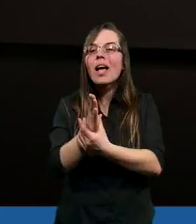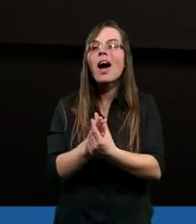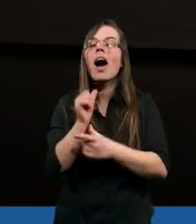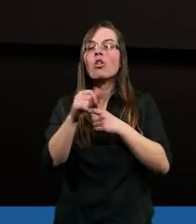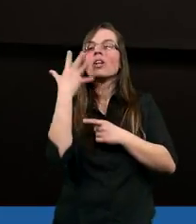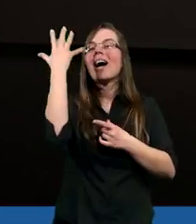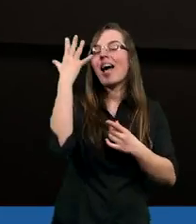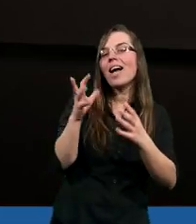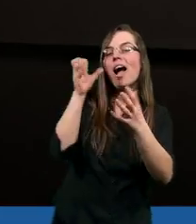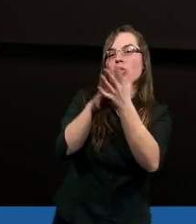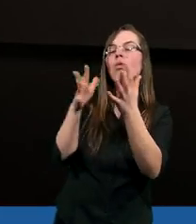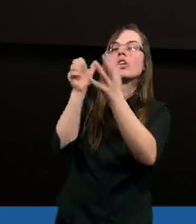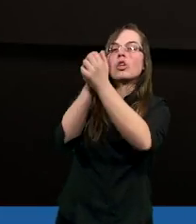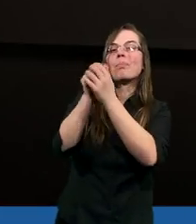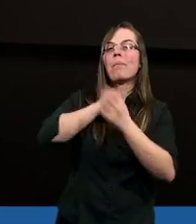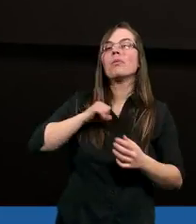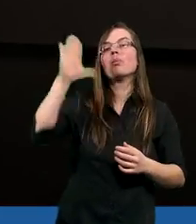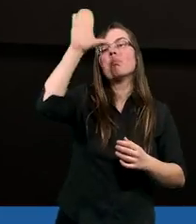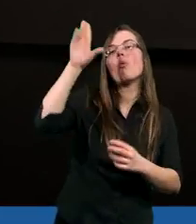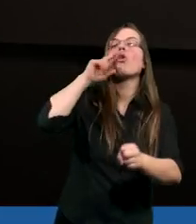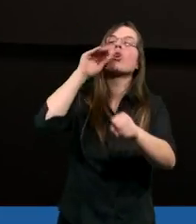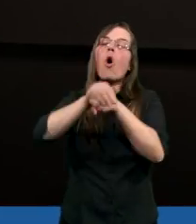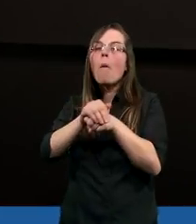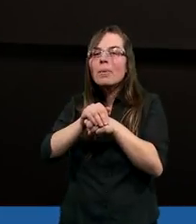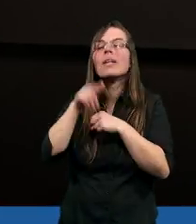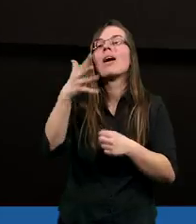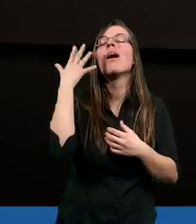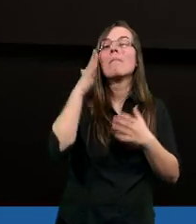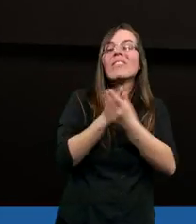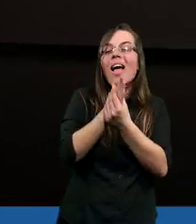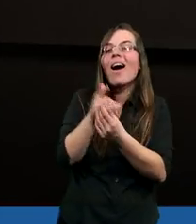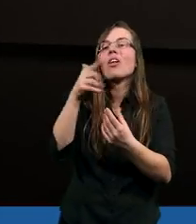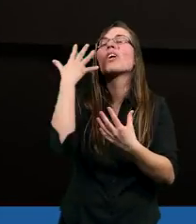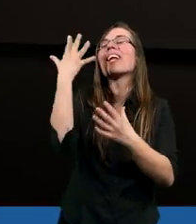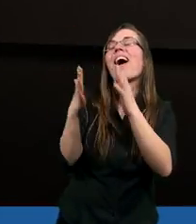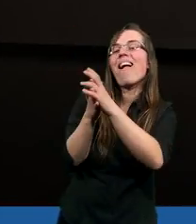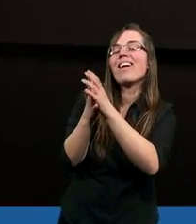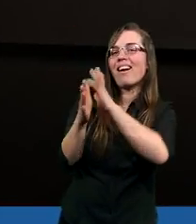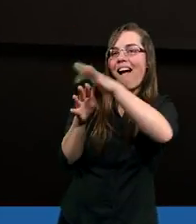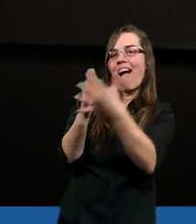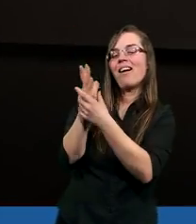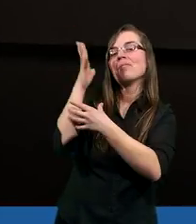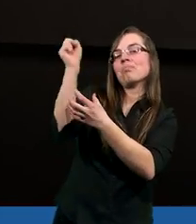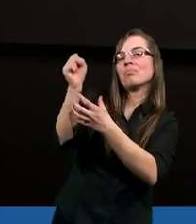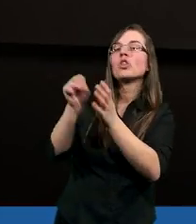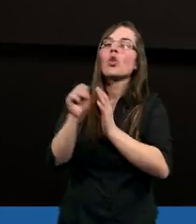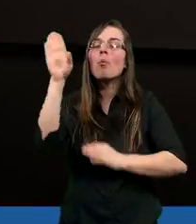którą trzymamy się Bożych obietnic. Wiara to ręka. Byłem zdumiony tym,